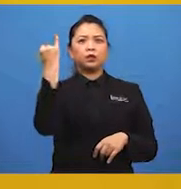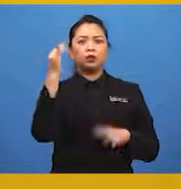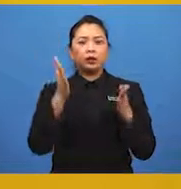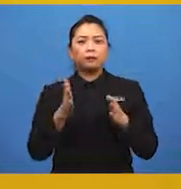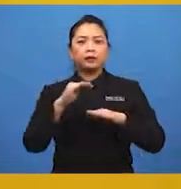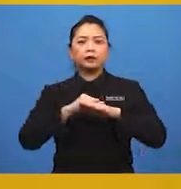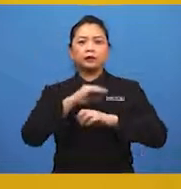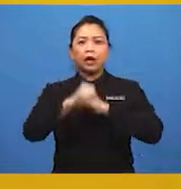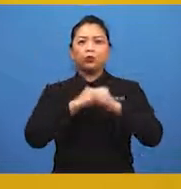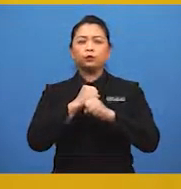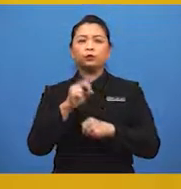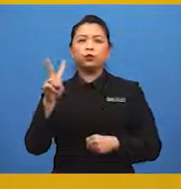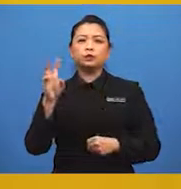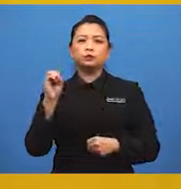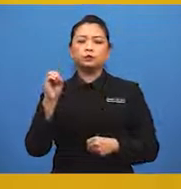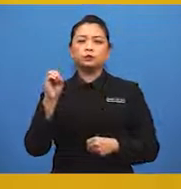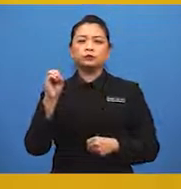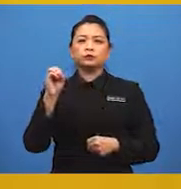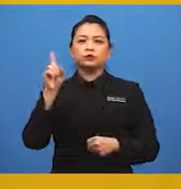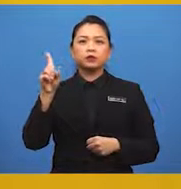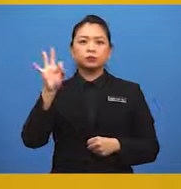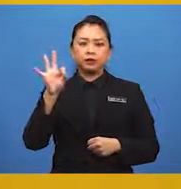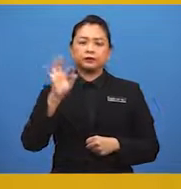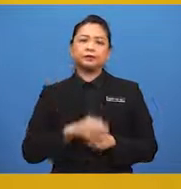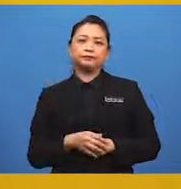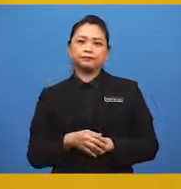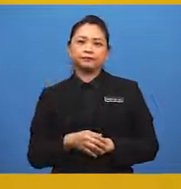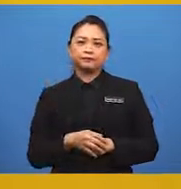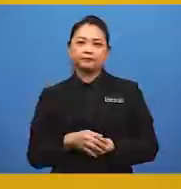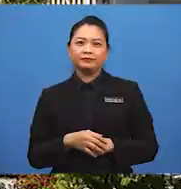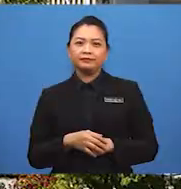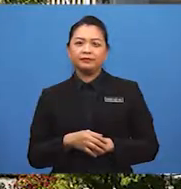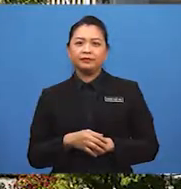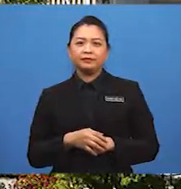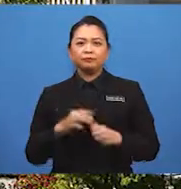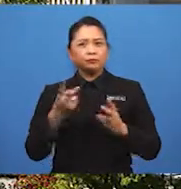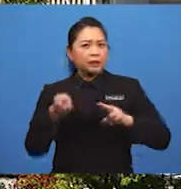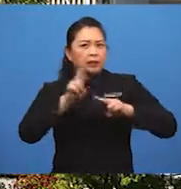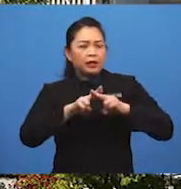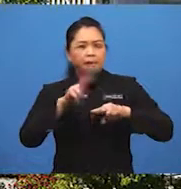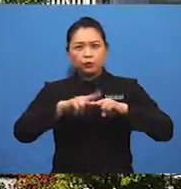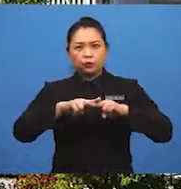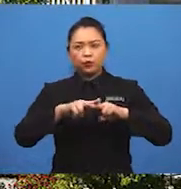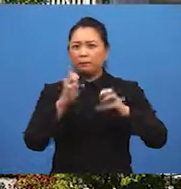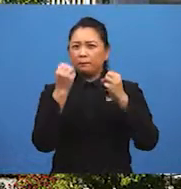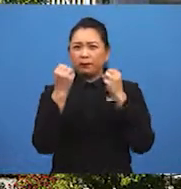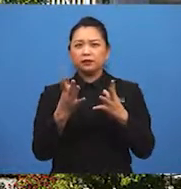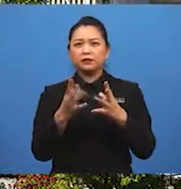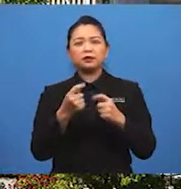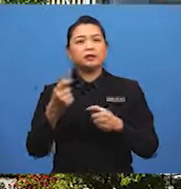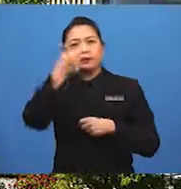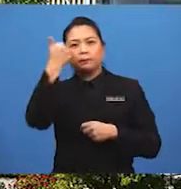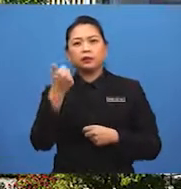juta orang pada tahun 2019. Pertambahan penduduk yang pesat telah